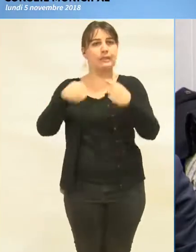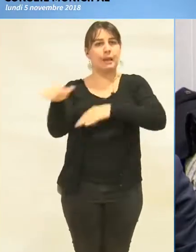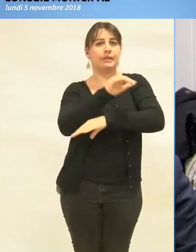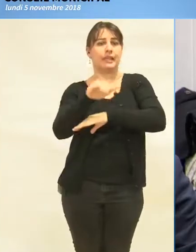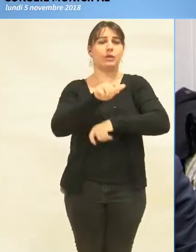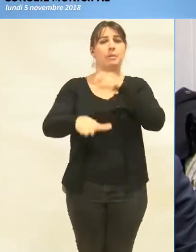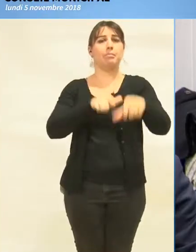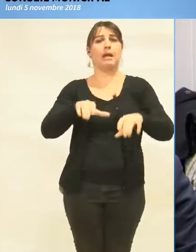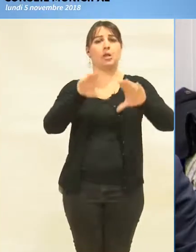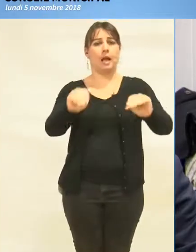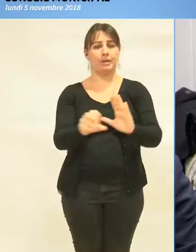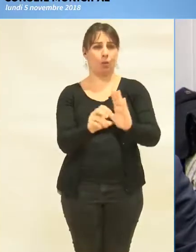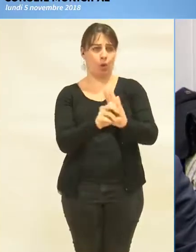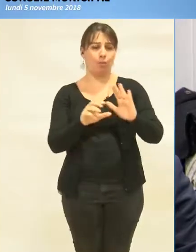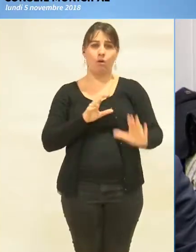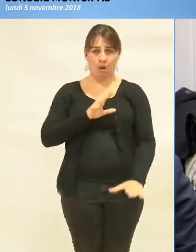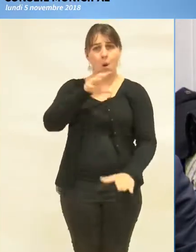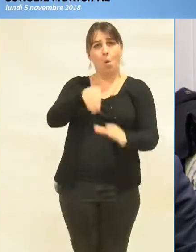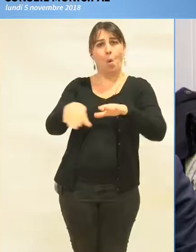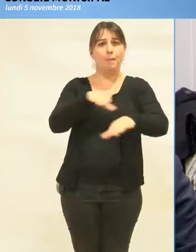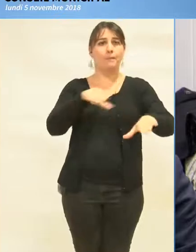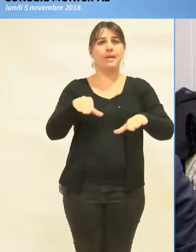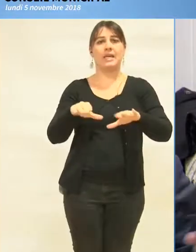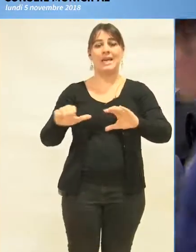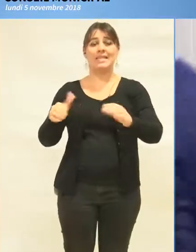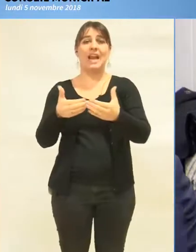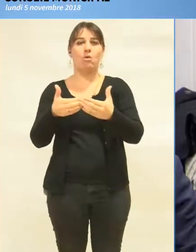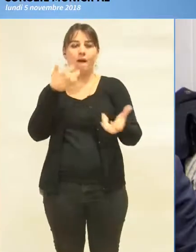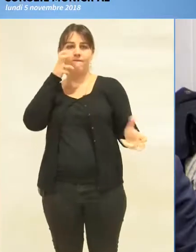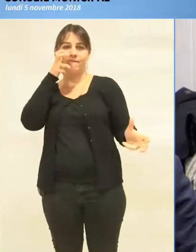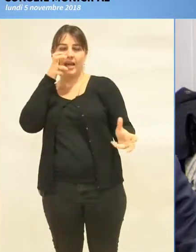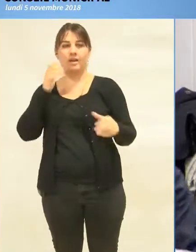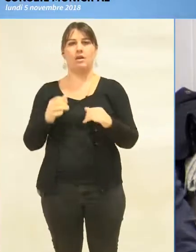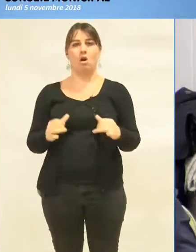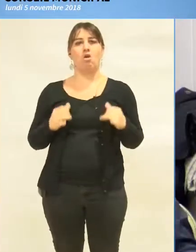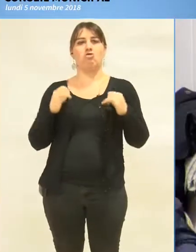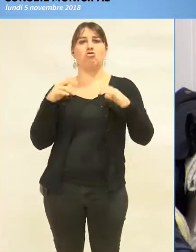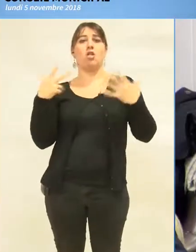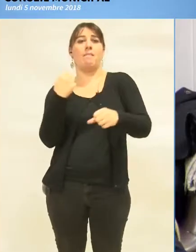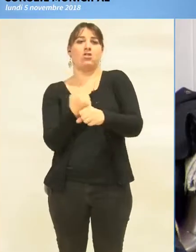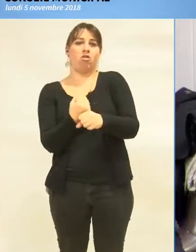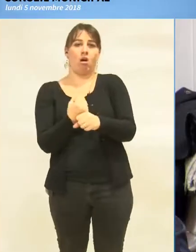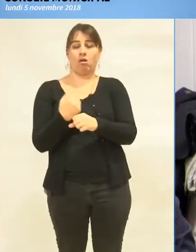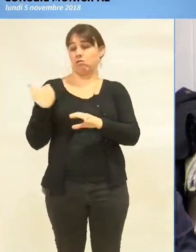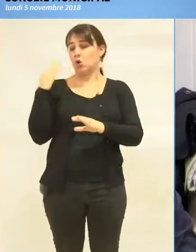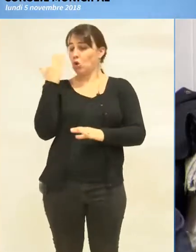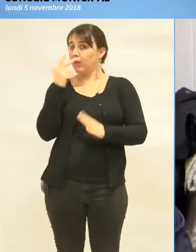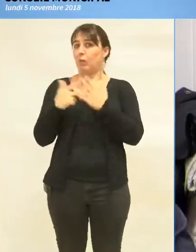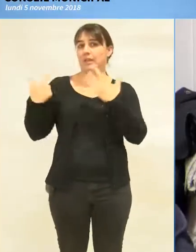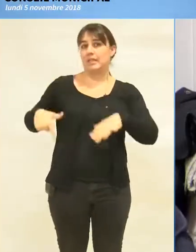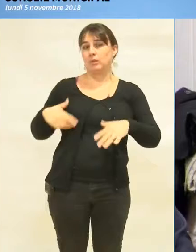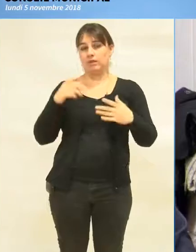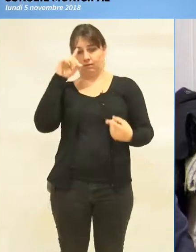Grenoblois. Mais aussi la mise en place de la cellule de veille jeune majeure en janvier 2018, afin de prévenir